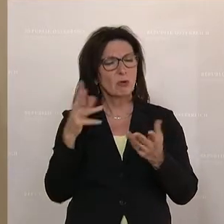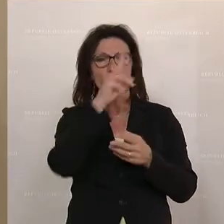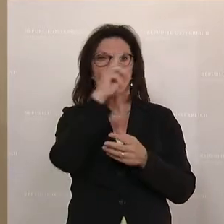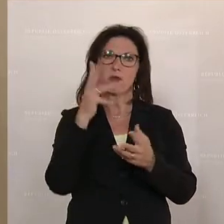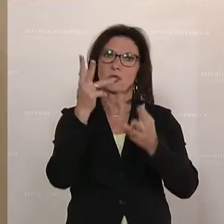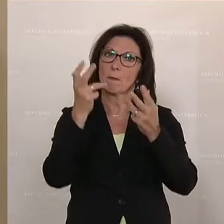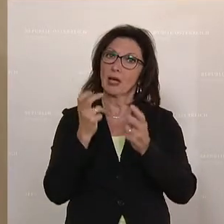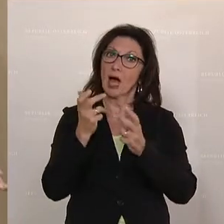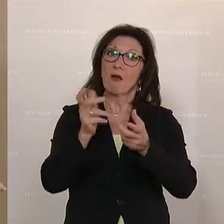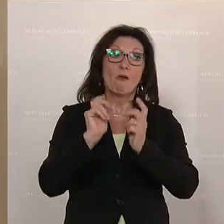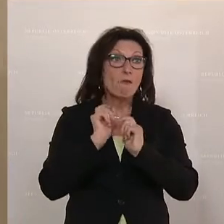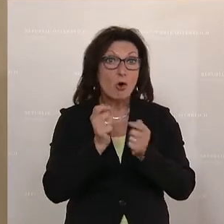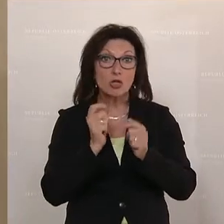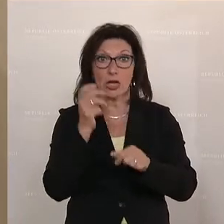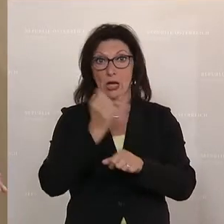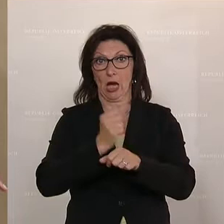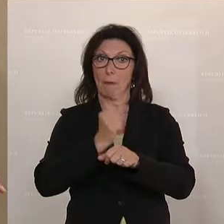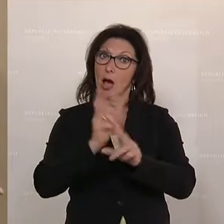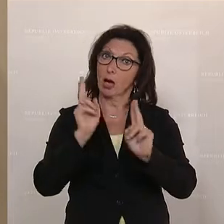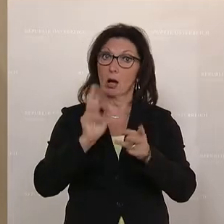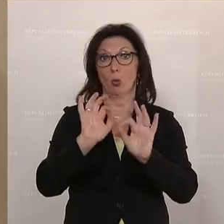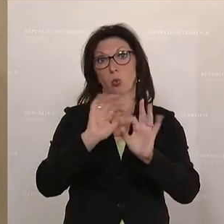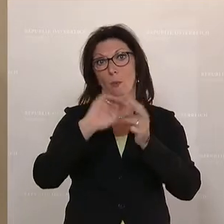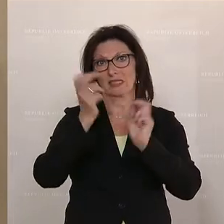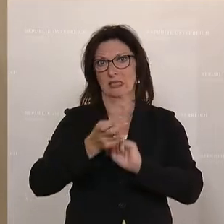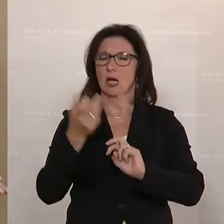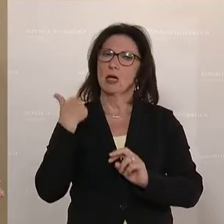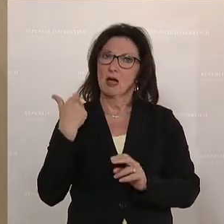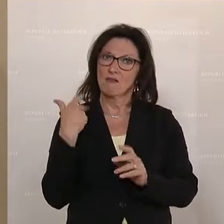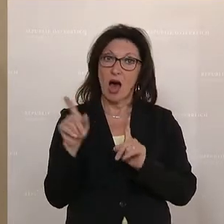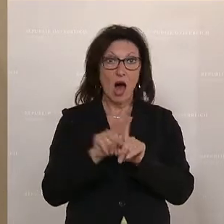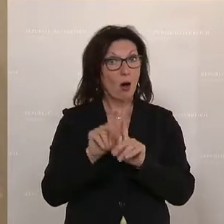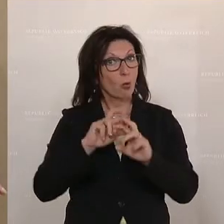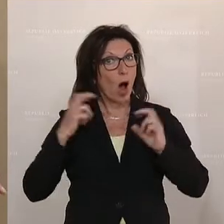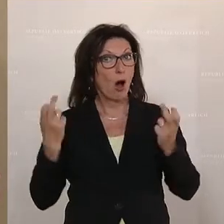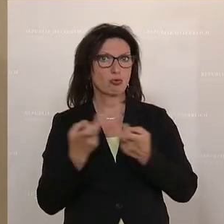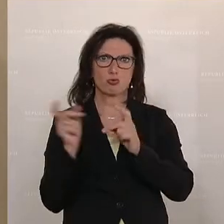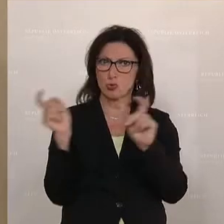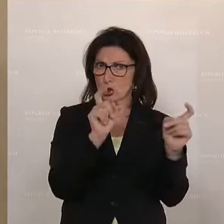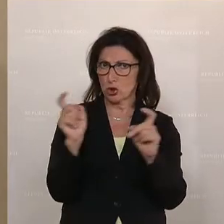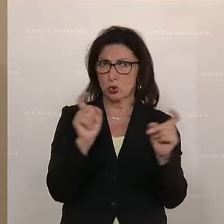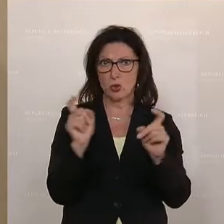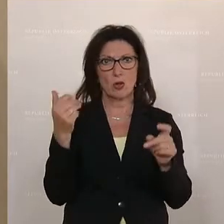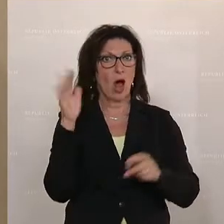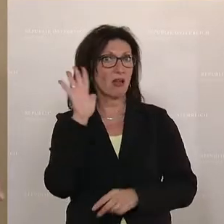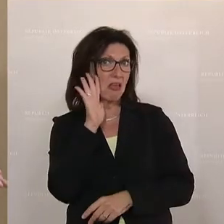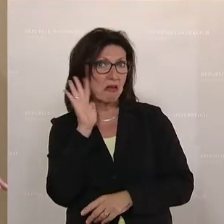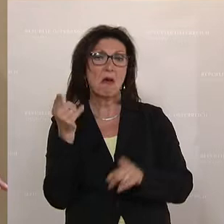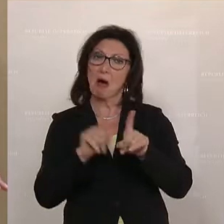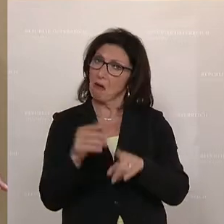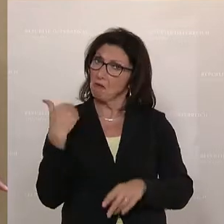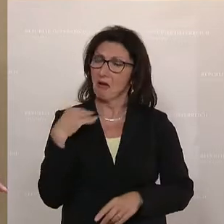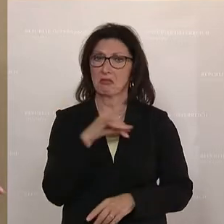Lösungsvorschläge unterbreitet hat. Wir haben das auch intensiv diskutiert im Ausschuss. Es war ein sehr interessantes Hearing auch. Und